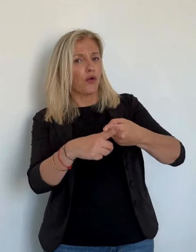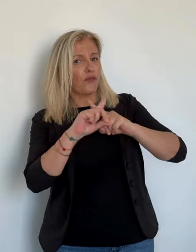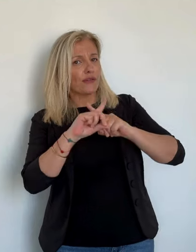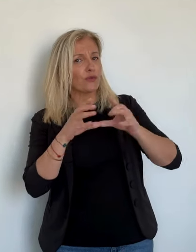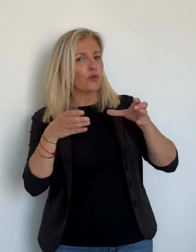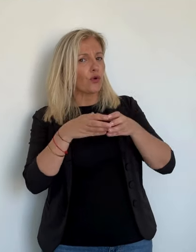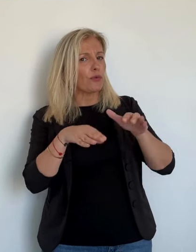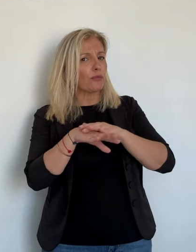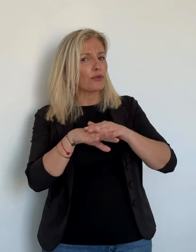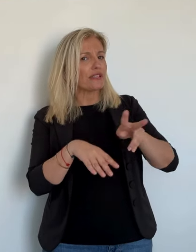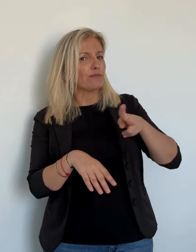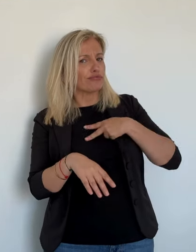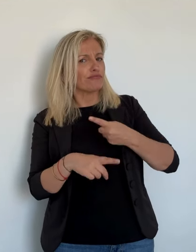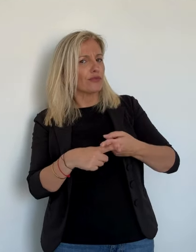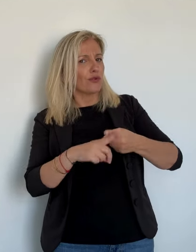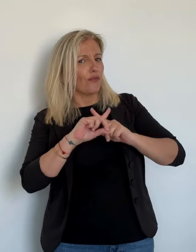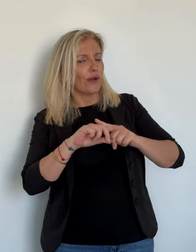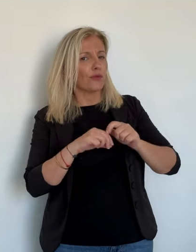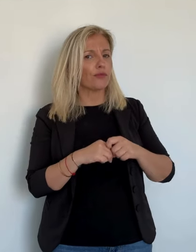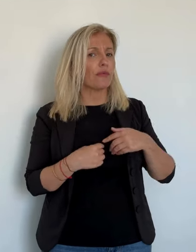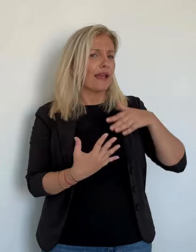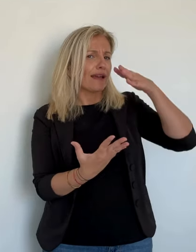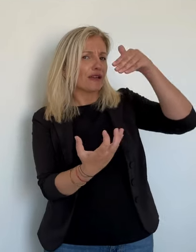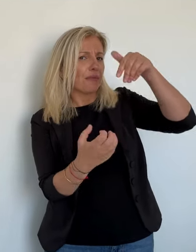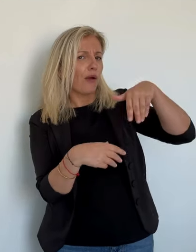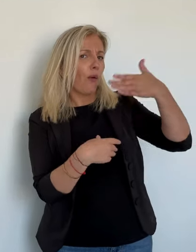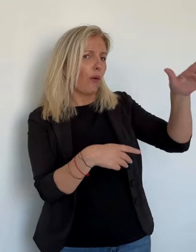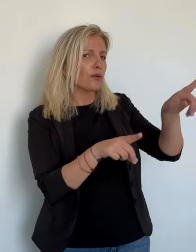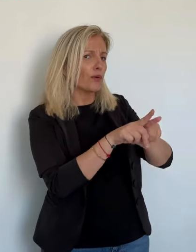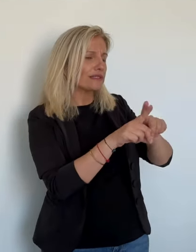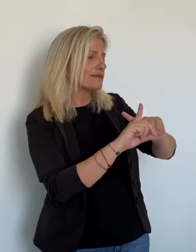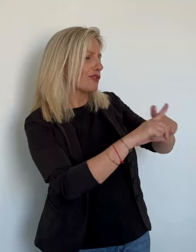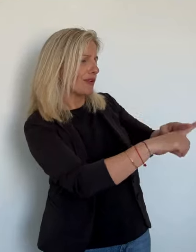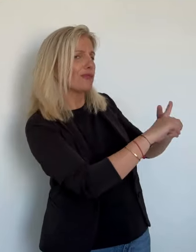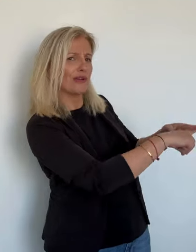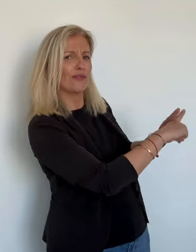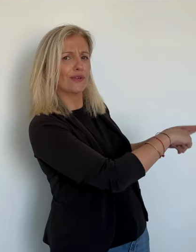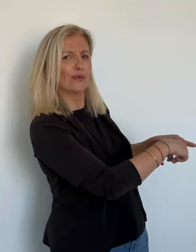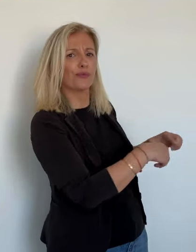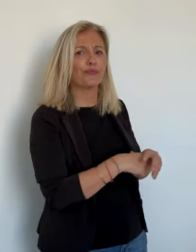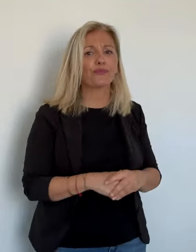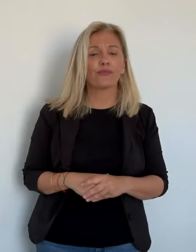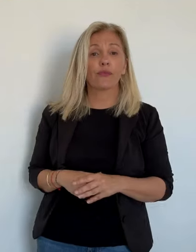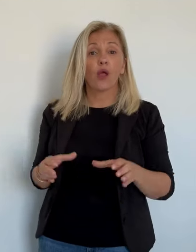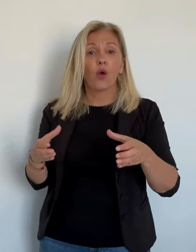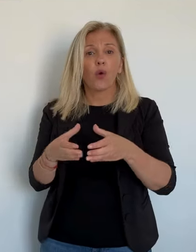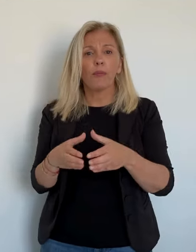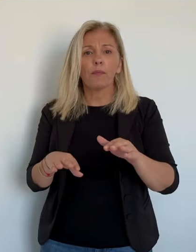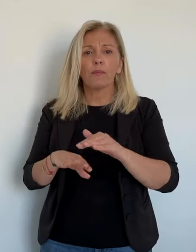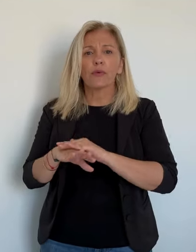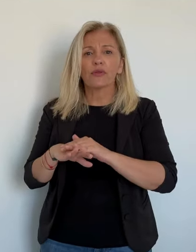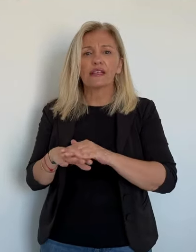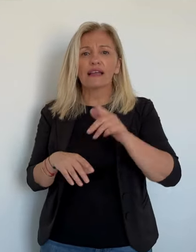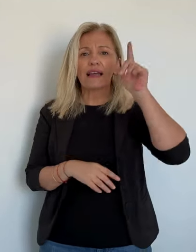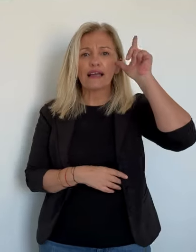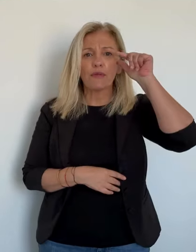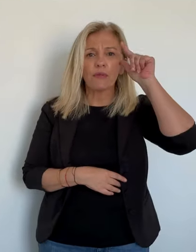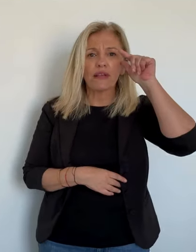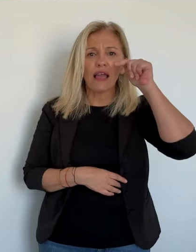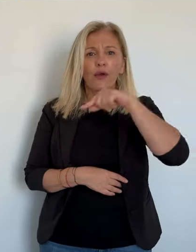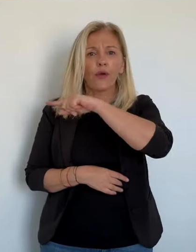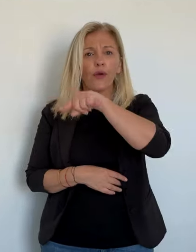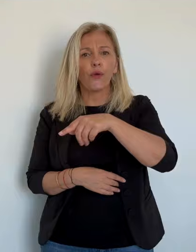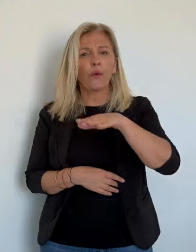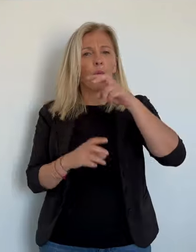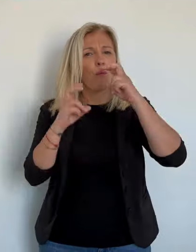demande du Parlement corse. Donc oui, il est convaincant et j'espère qu'il a convaincu tout le monde. Pour convaincre tout le monde, la route